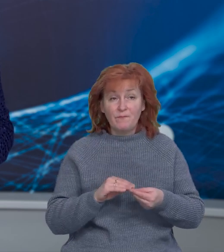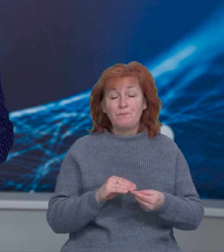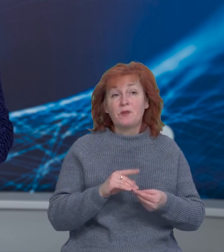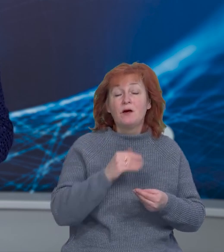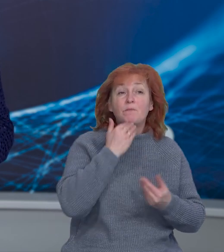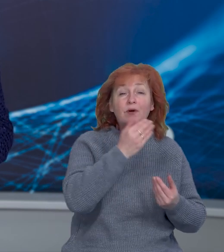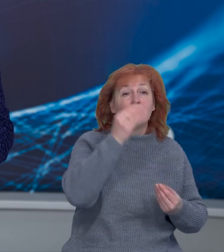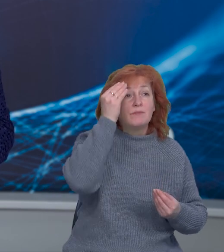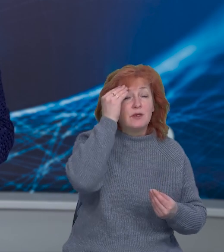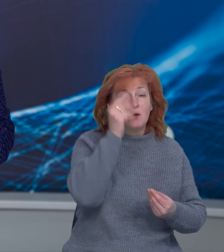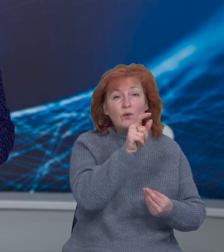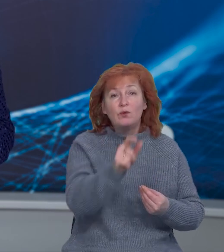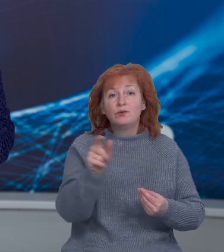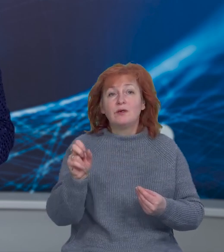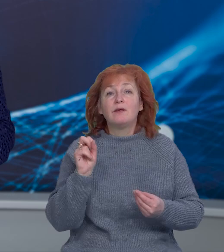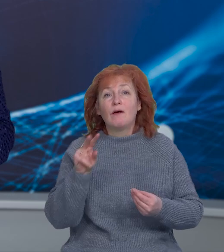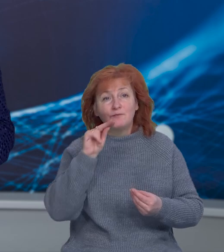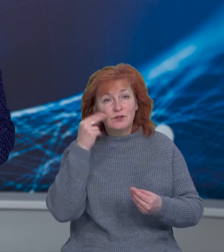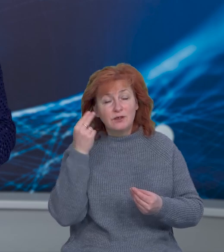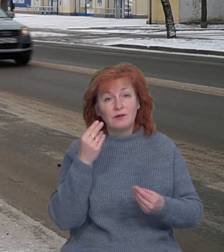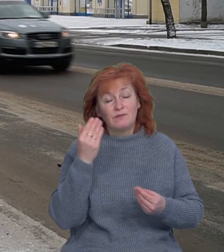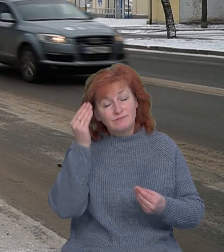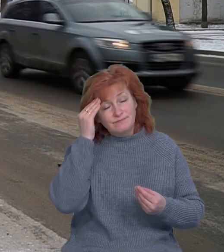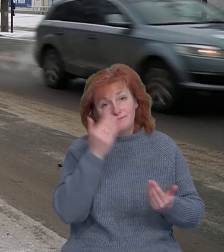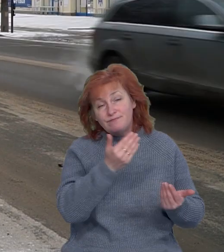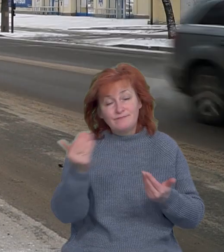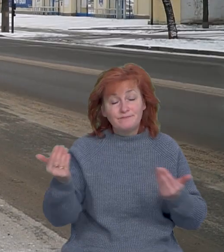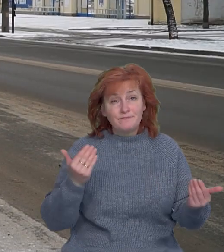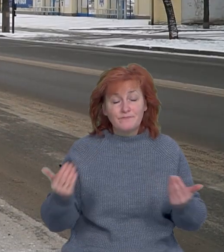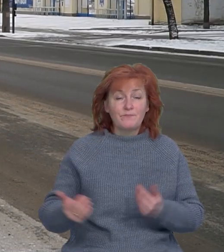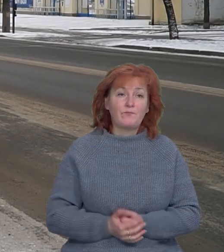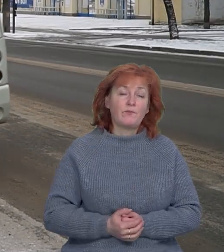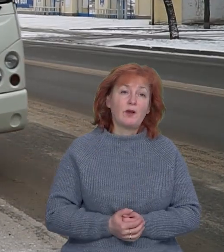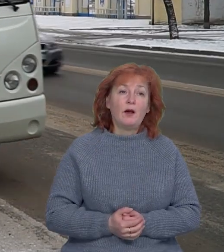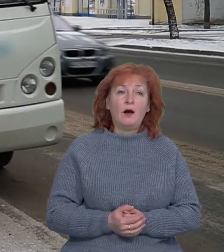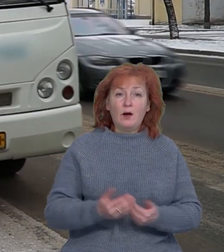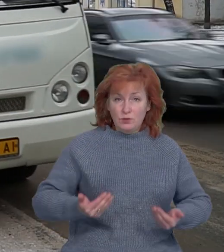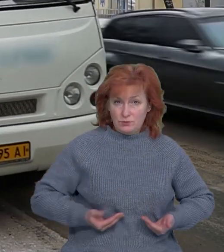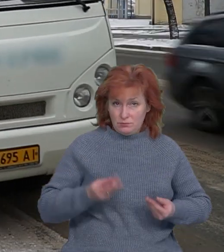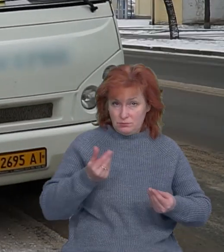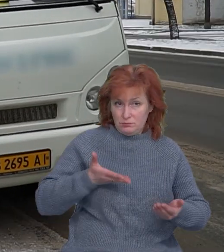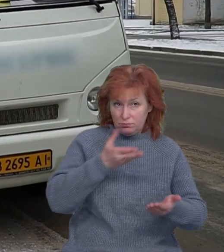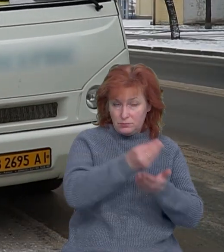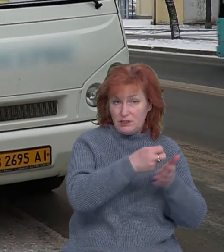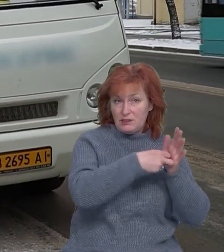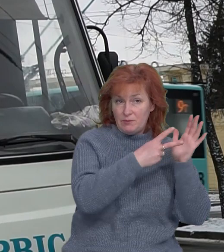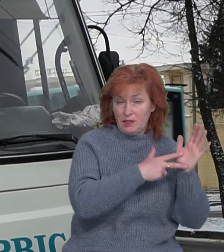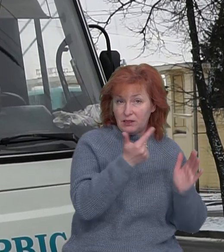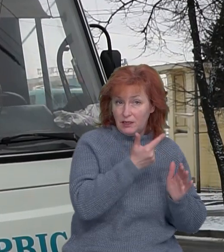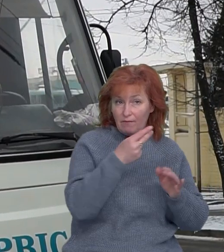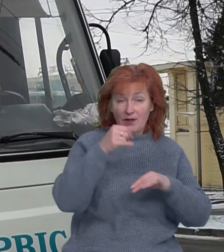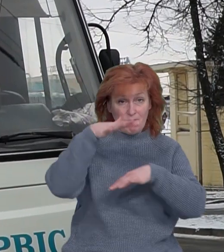реагують чернігівці, знає Олександра Мілашевська. Готівкою 17 гривень, банківською карткою – 15.